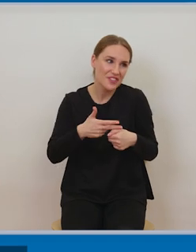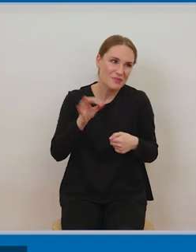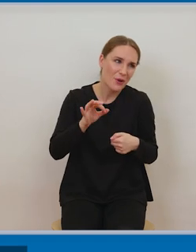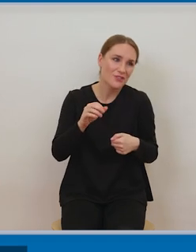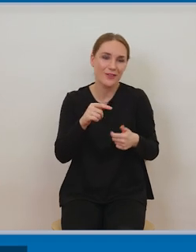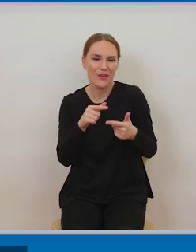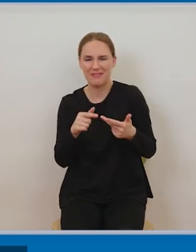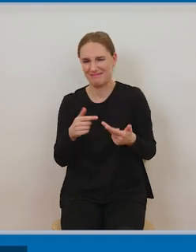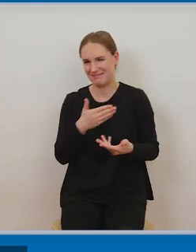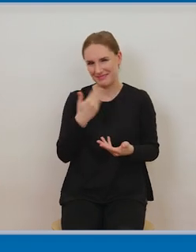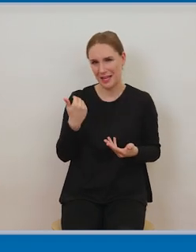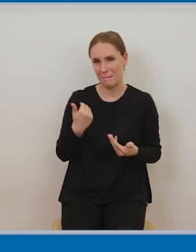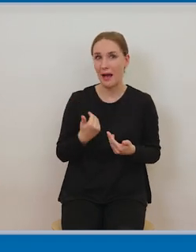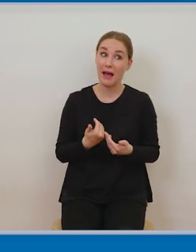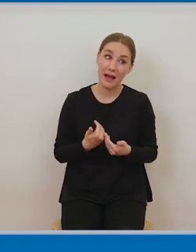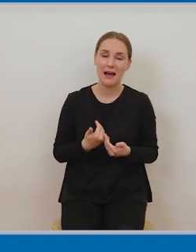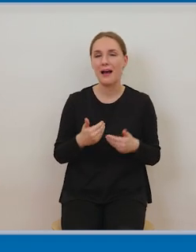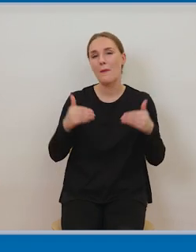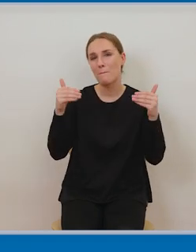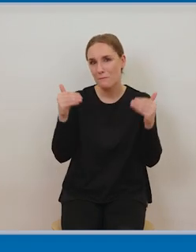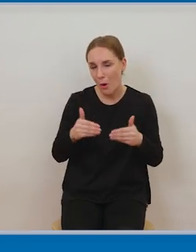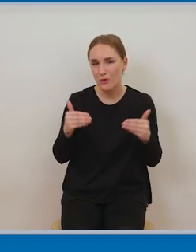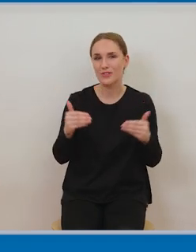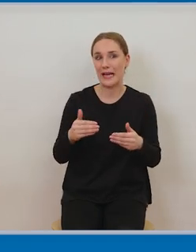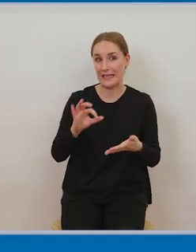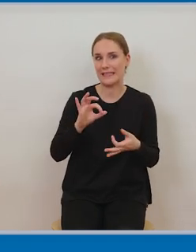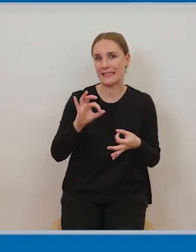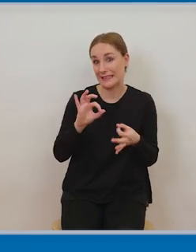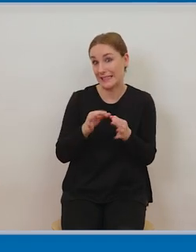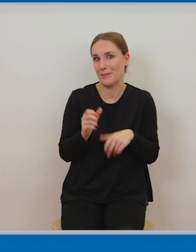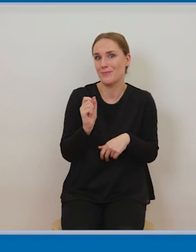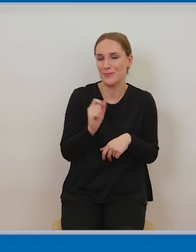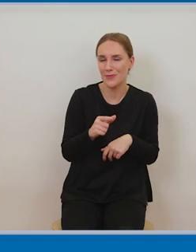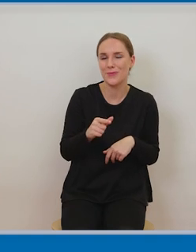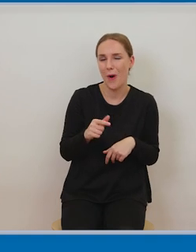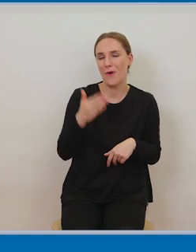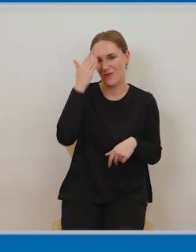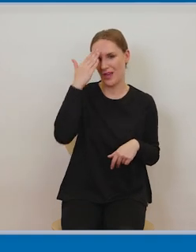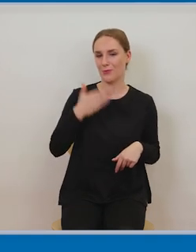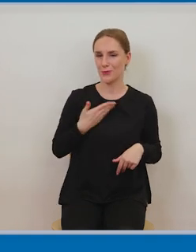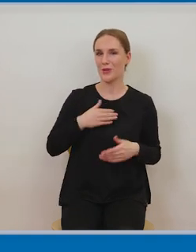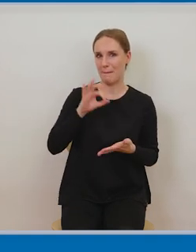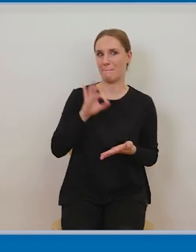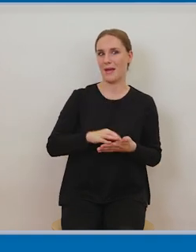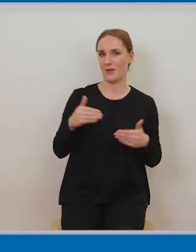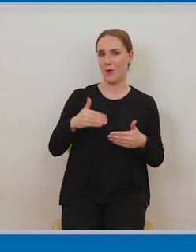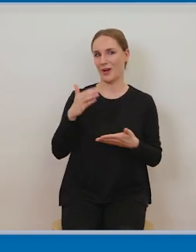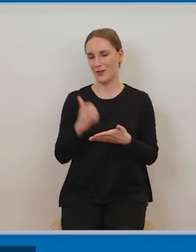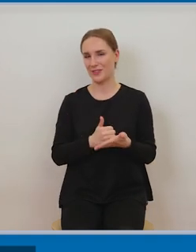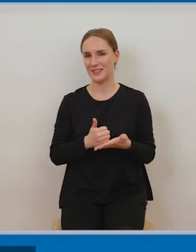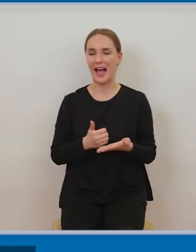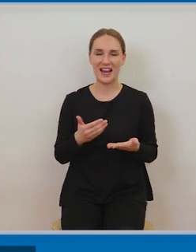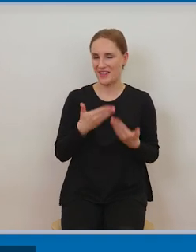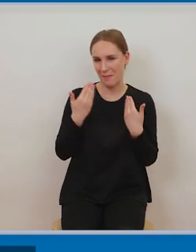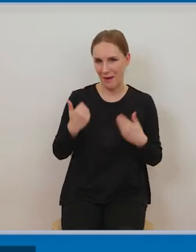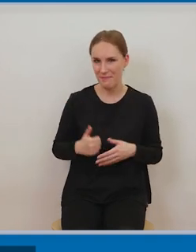każdorazowe te treści i ilość tych przejmowanych treści będziemy musieli odnieść do tego